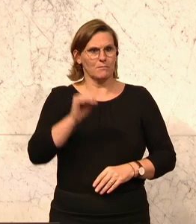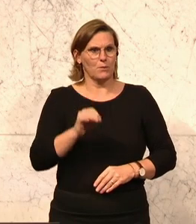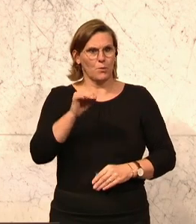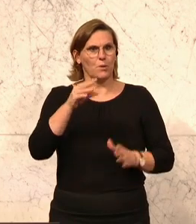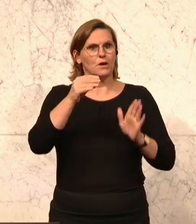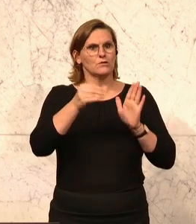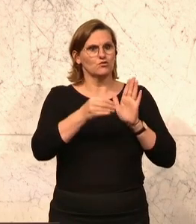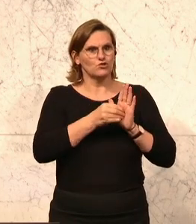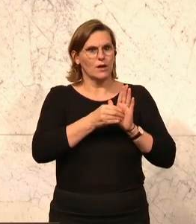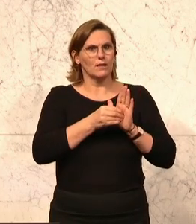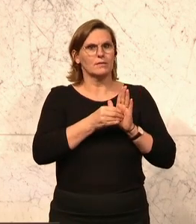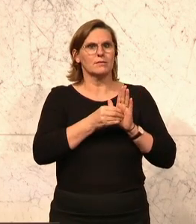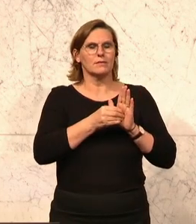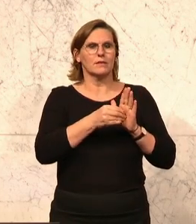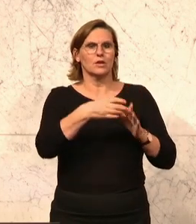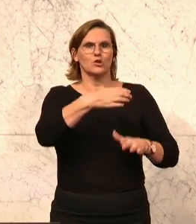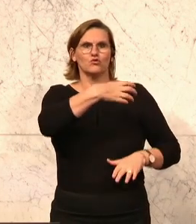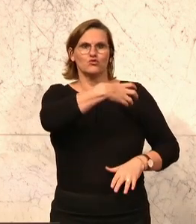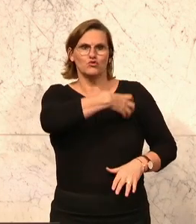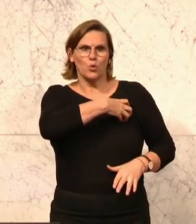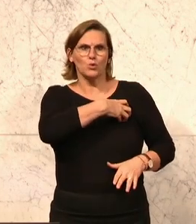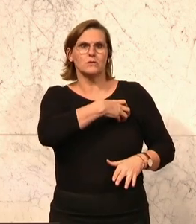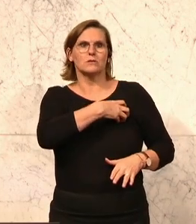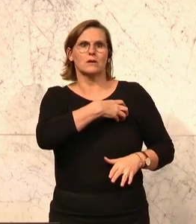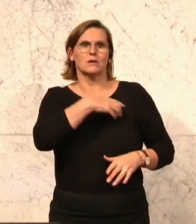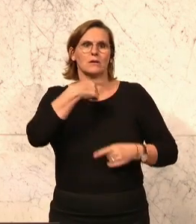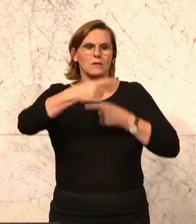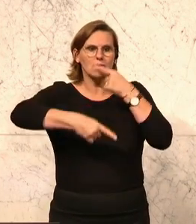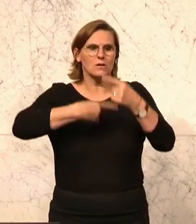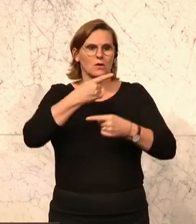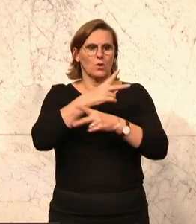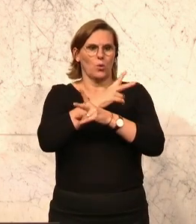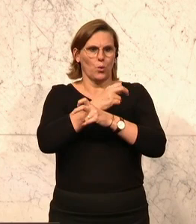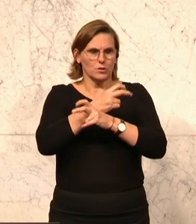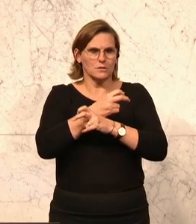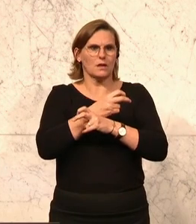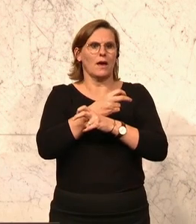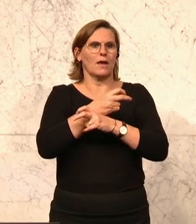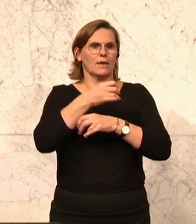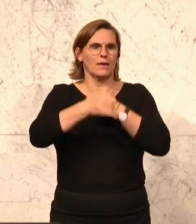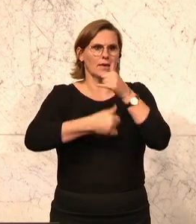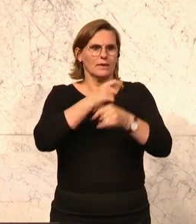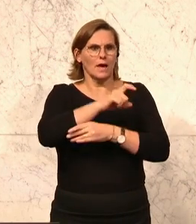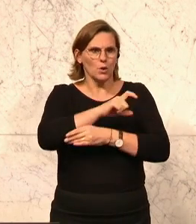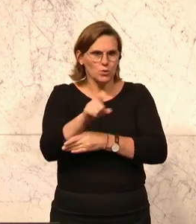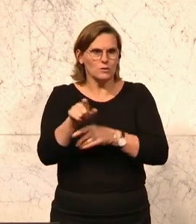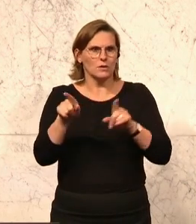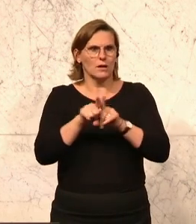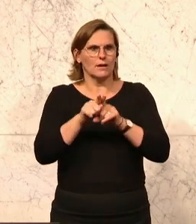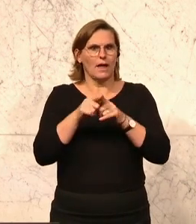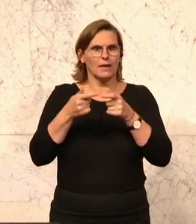Festungen haben sich in Österreich im Laufe des Jahrhunderts immer wieder bewährt. So etwa auch bei der Abwehr der